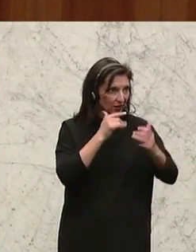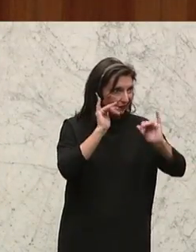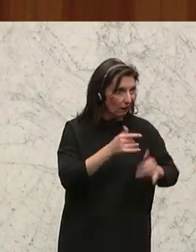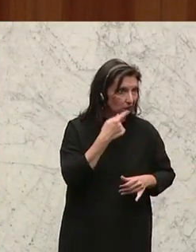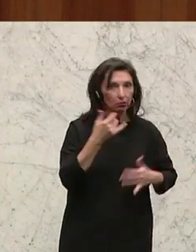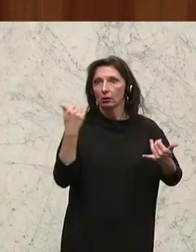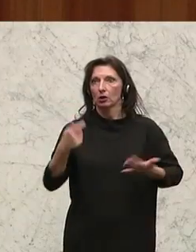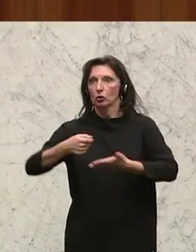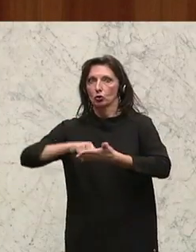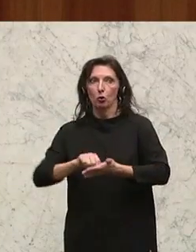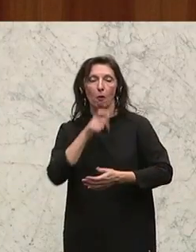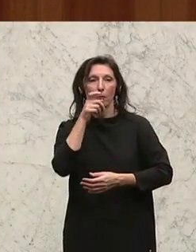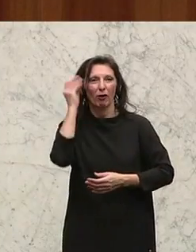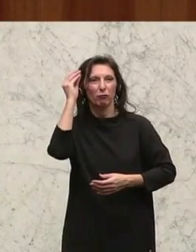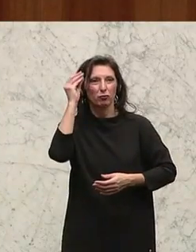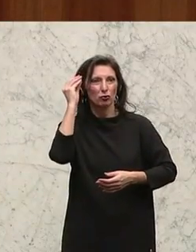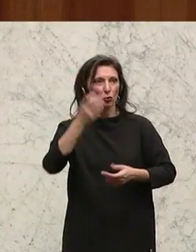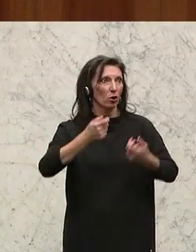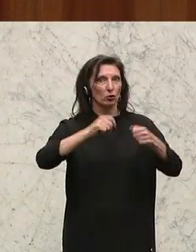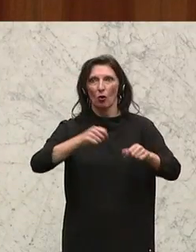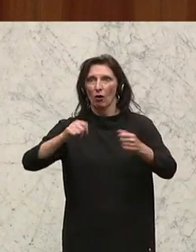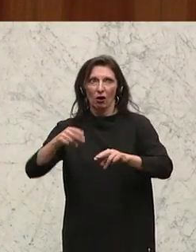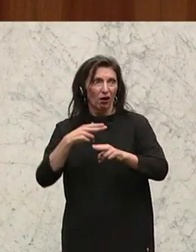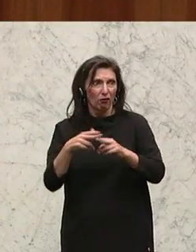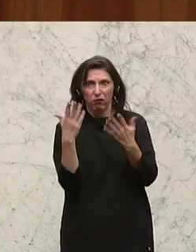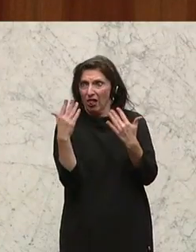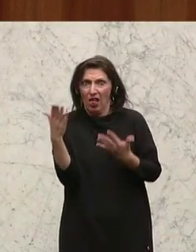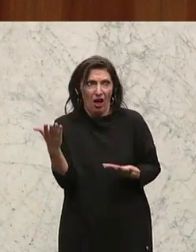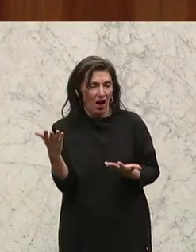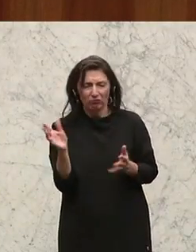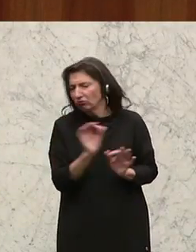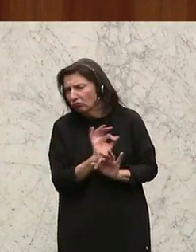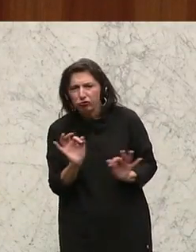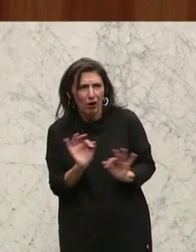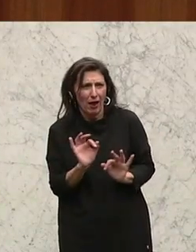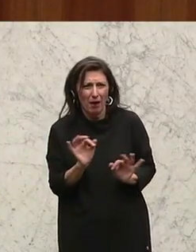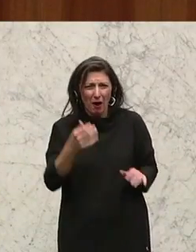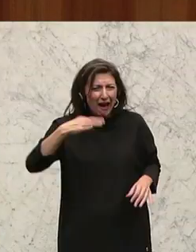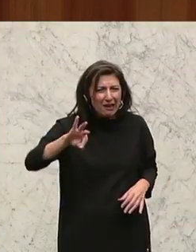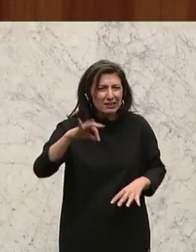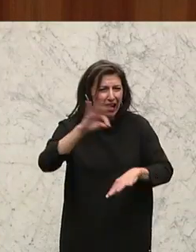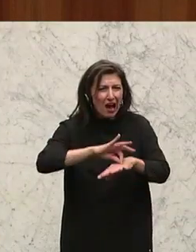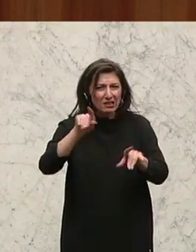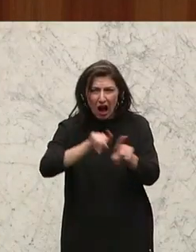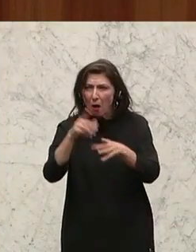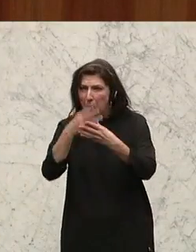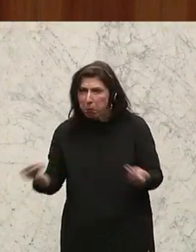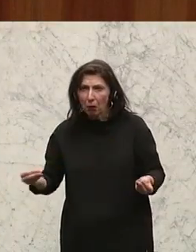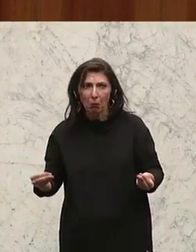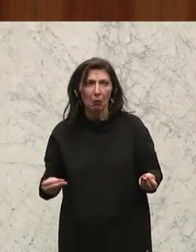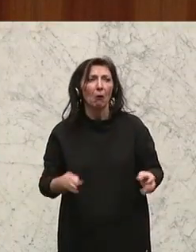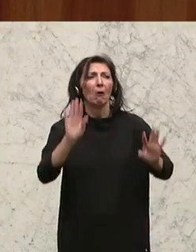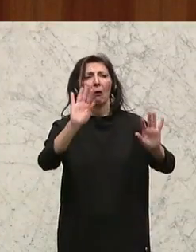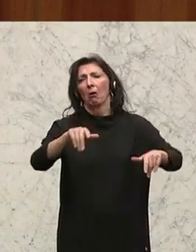geschlossen. Eine Berufsschule. Das sind alles Katastrophen für eine Region. Und wenn dann der einzige Arzt auch noch geht, dann müssen halt die alten